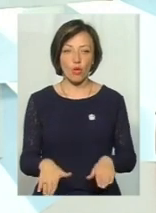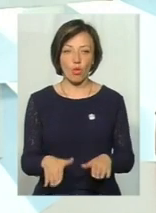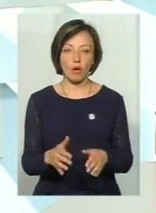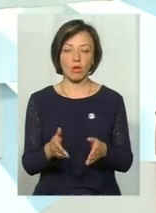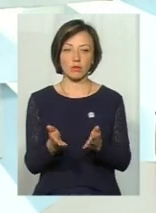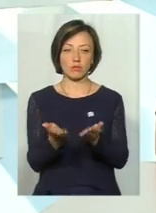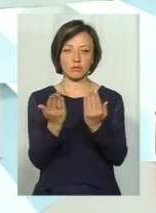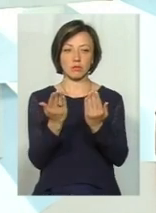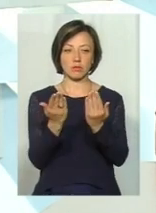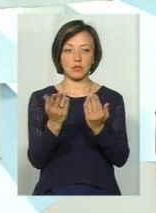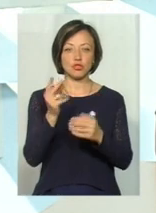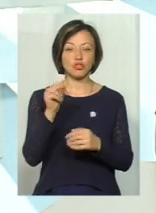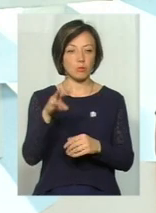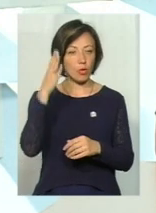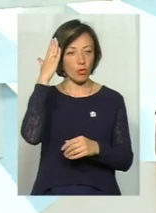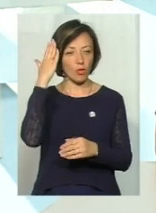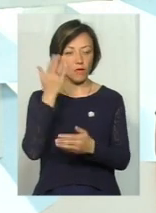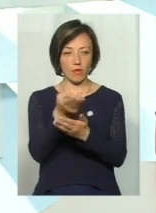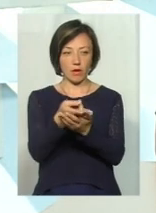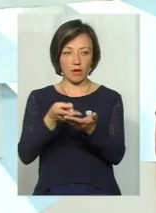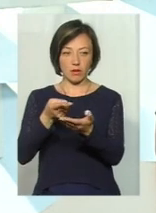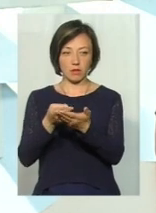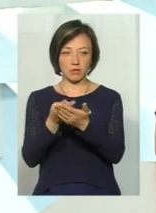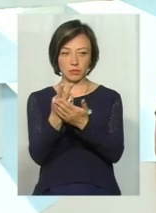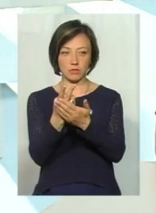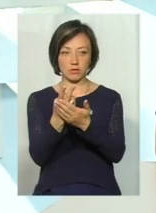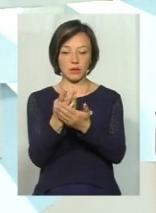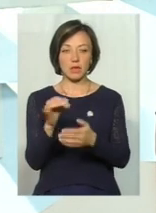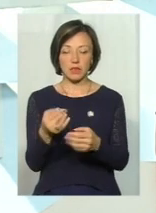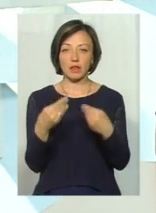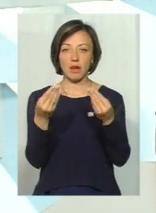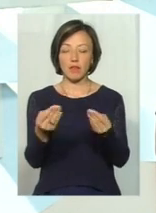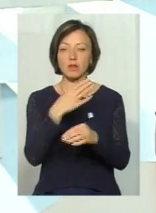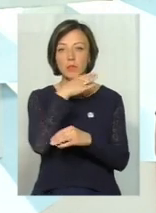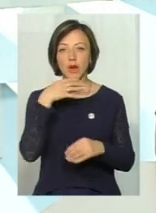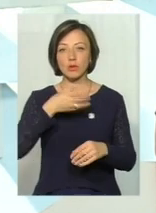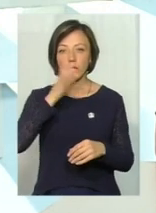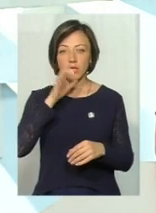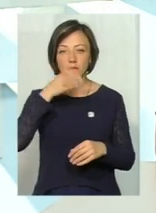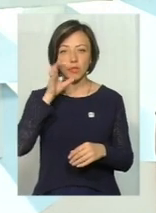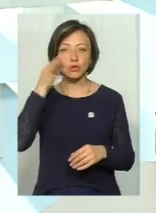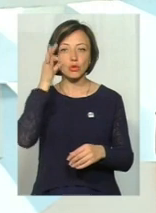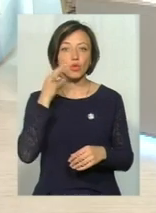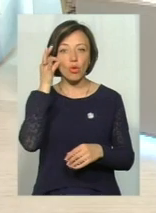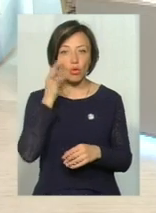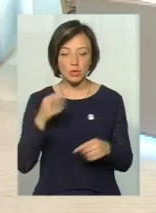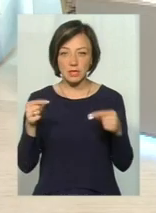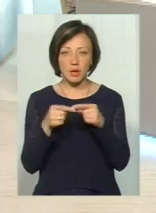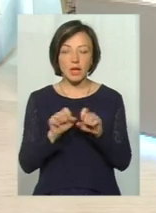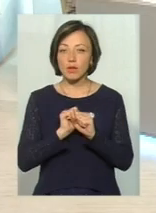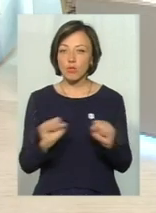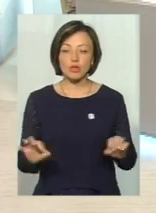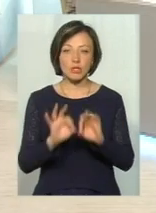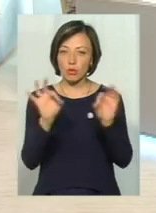дещо вище голови. Ось, і давати багато пити, солодкого саме. Не можна ні в